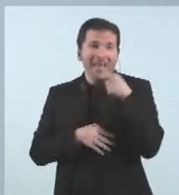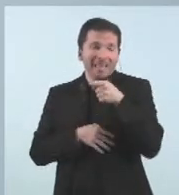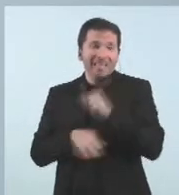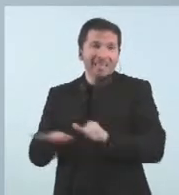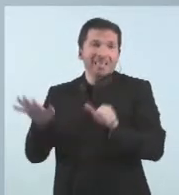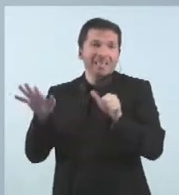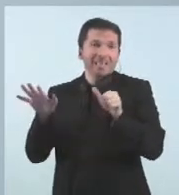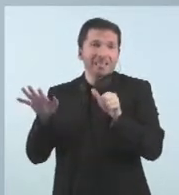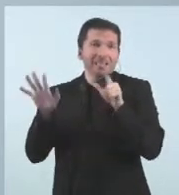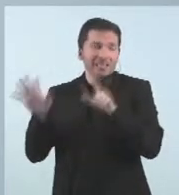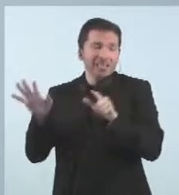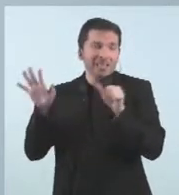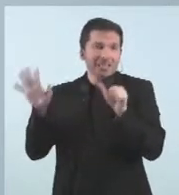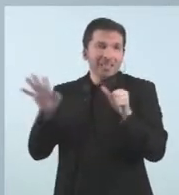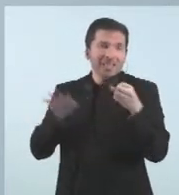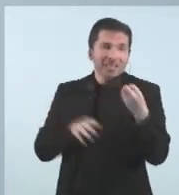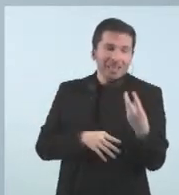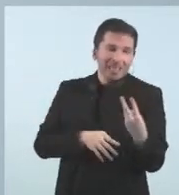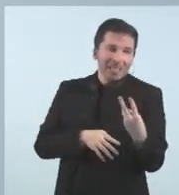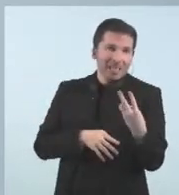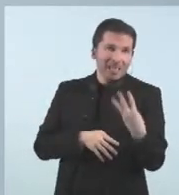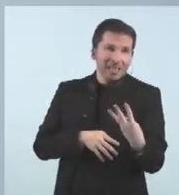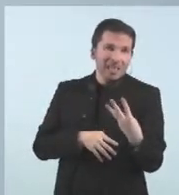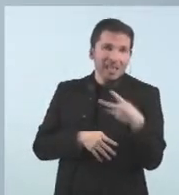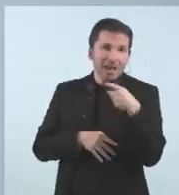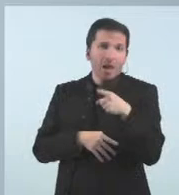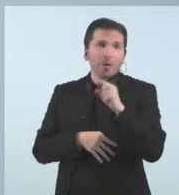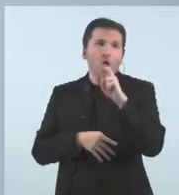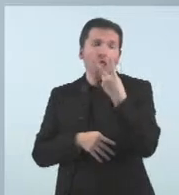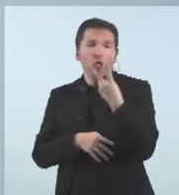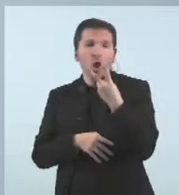han tingut dos episodis i quatre n'han tingut tres.